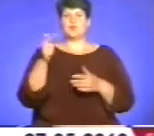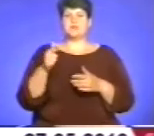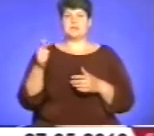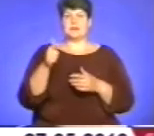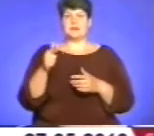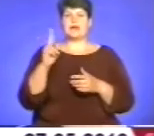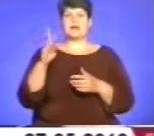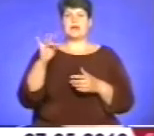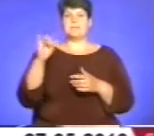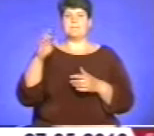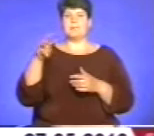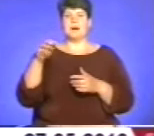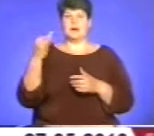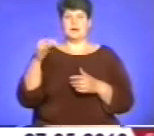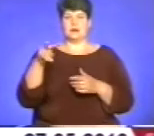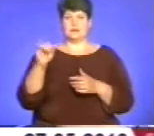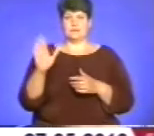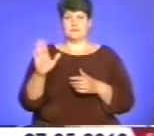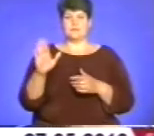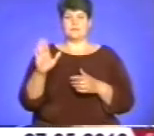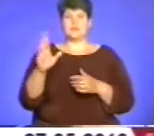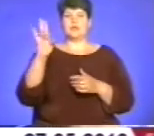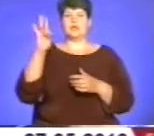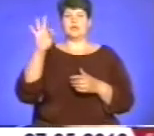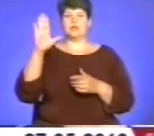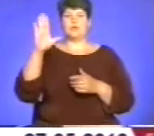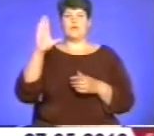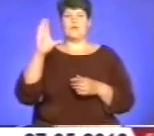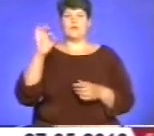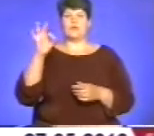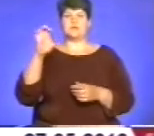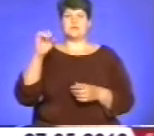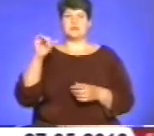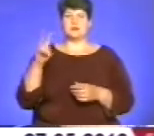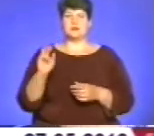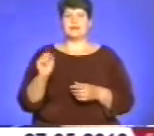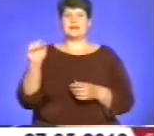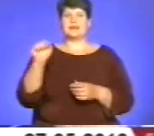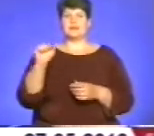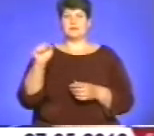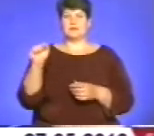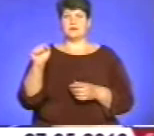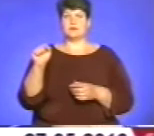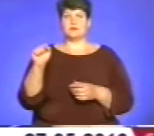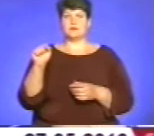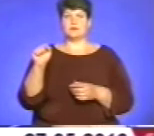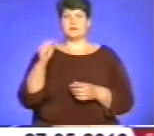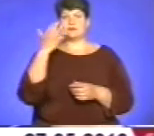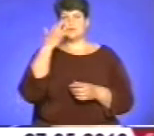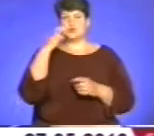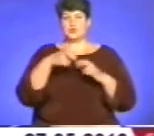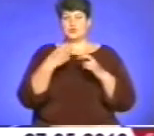Грималівська спецшкола-інтернат, Новосільська спецшкола-інтернат, Теребовлянська спецшкола слабозорих дітей,